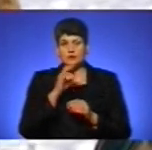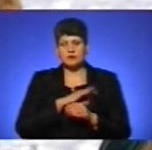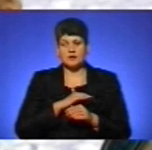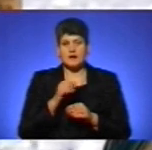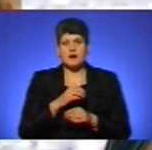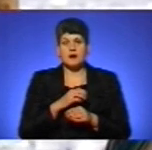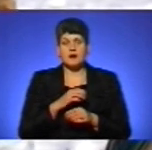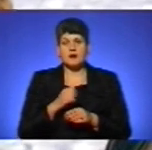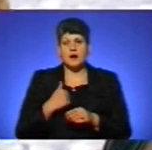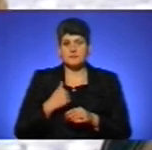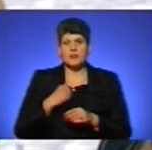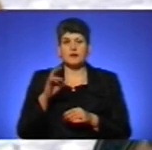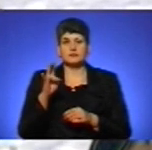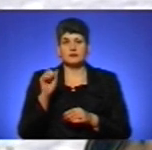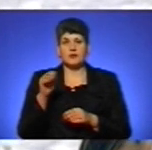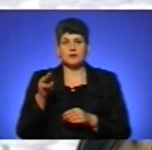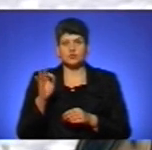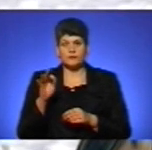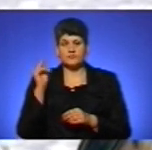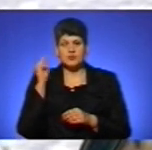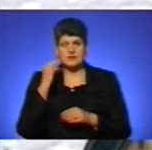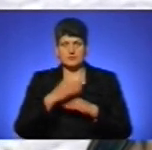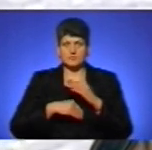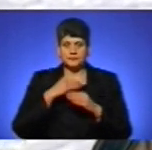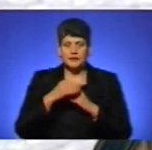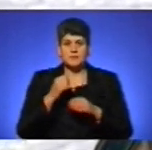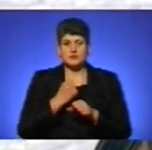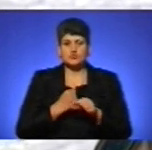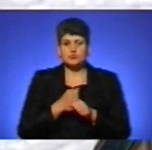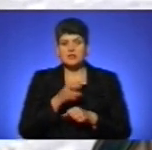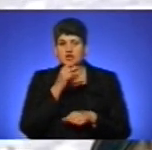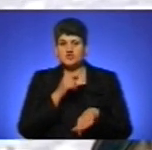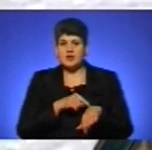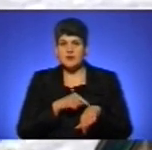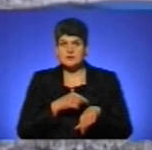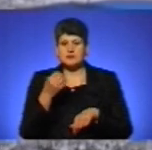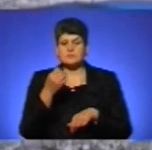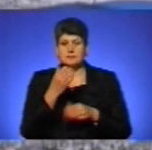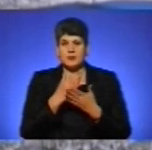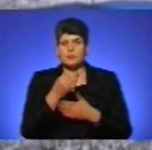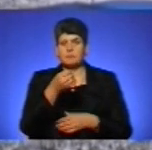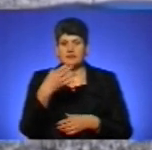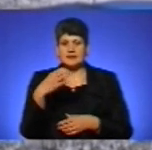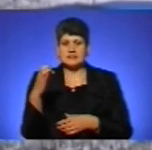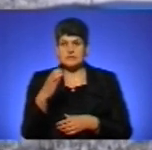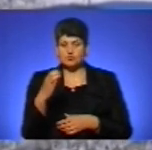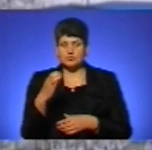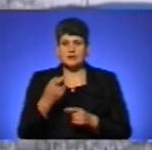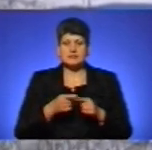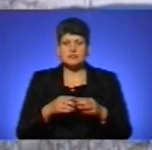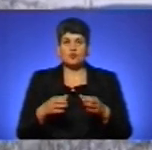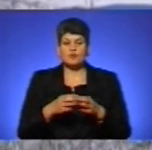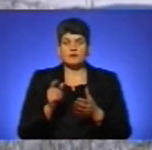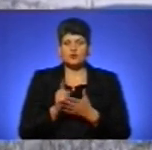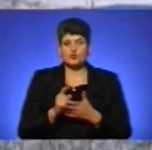накладати жгути, працюємо на час. Час у нас 15 секунд. Ця група військовозобов